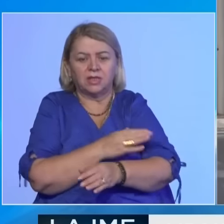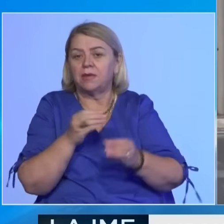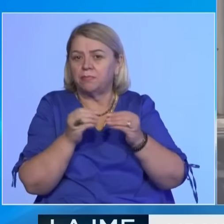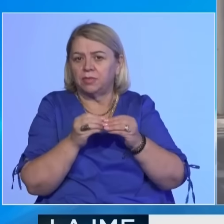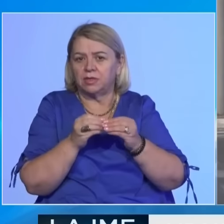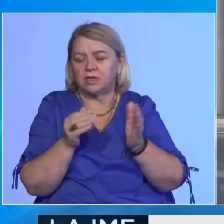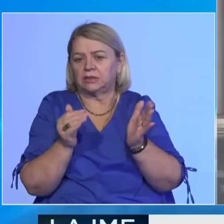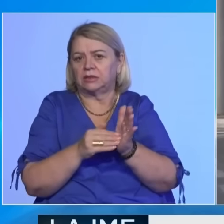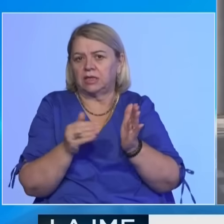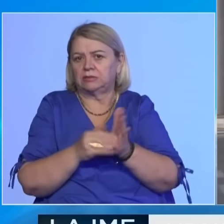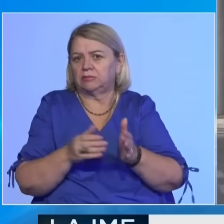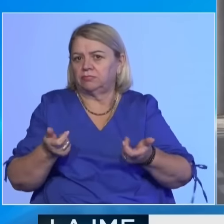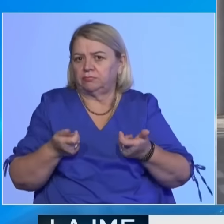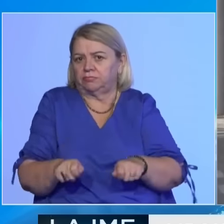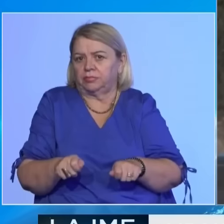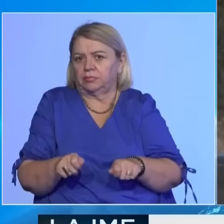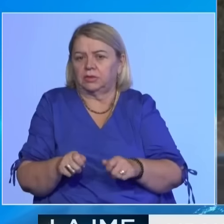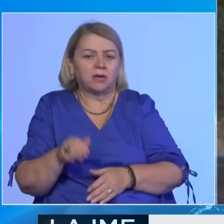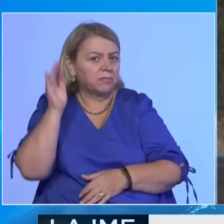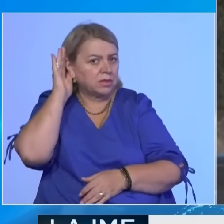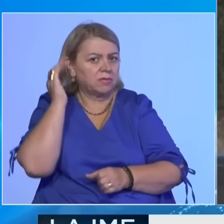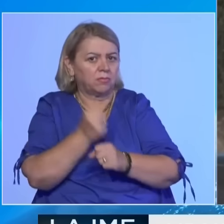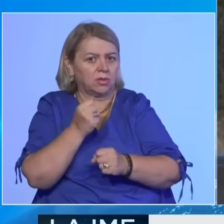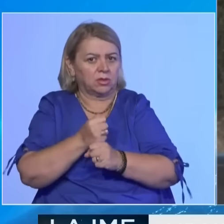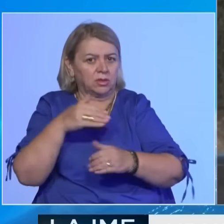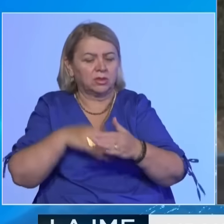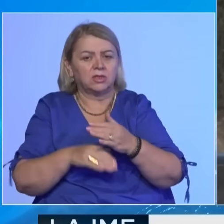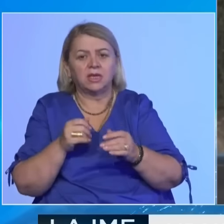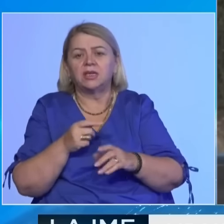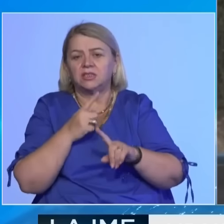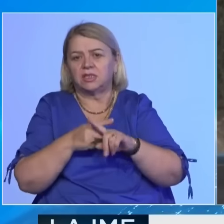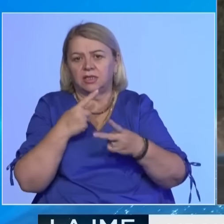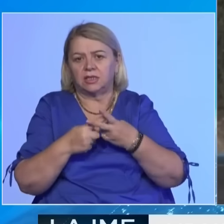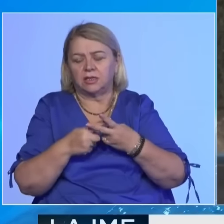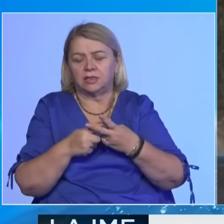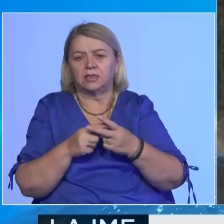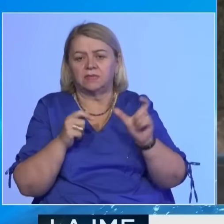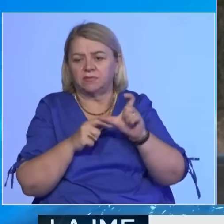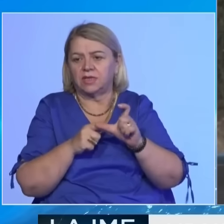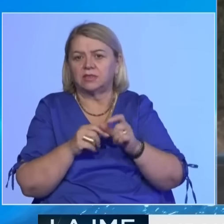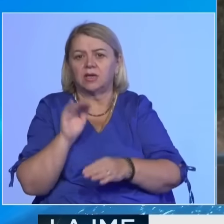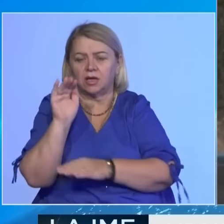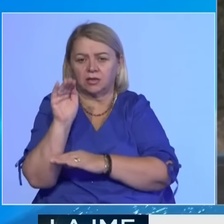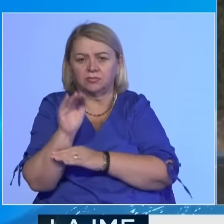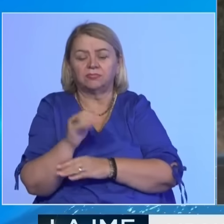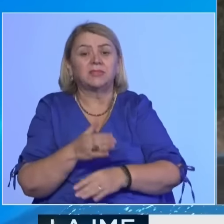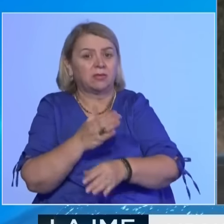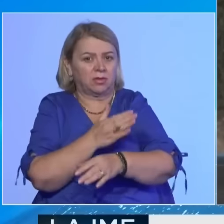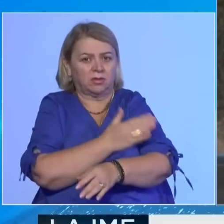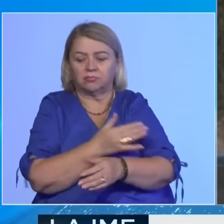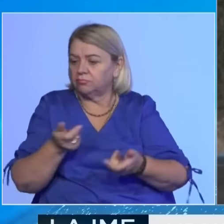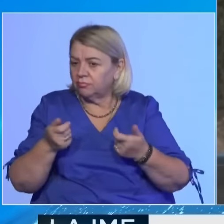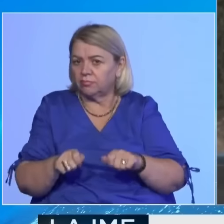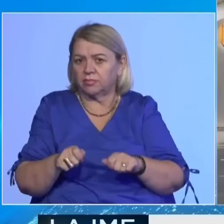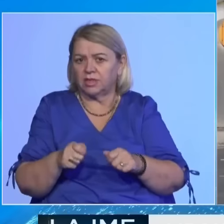ende janë të blokuara. Ministri i punëve të brendshme Gjeler Sveçla kanë joftuar për mbyllin e pikës kufitare në merdar, ndërsa fase